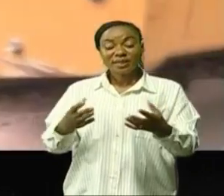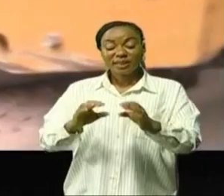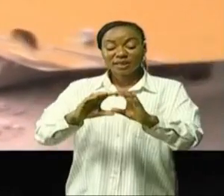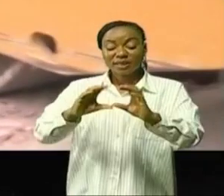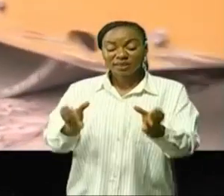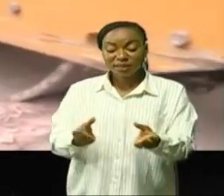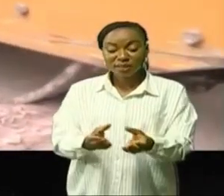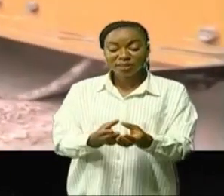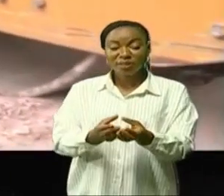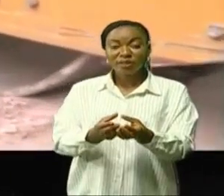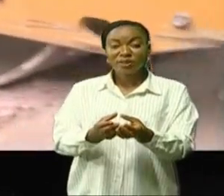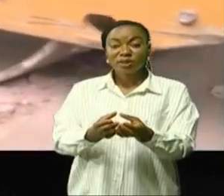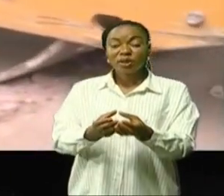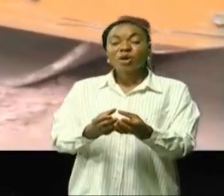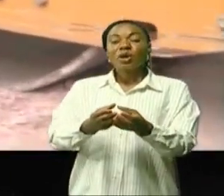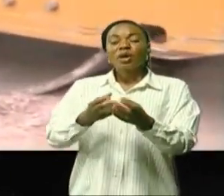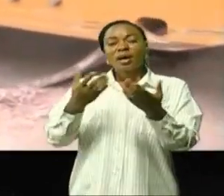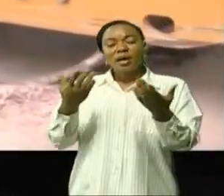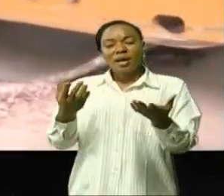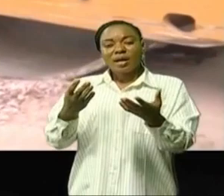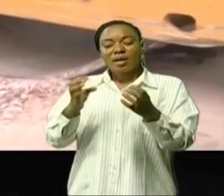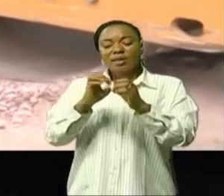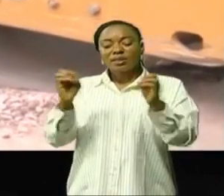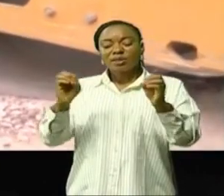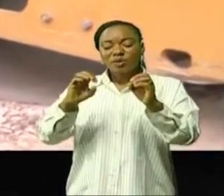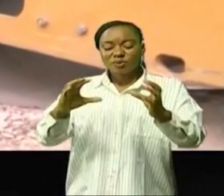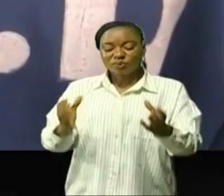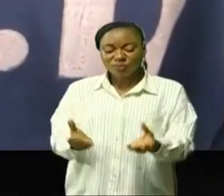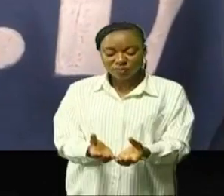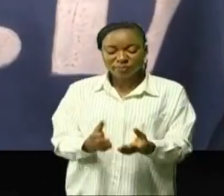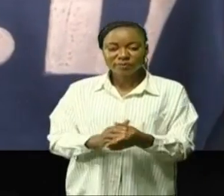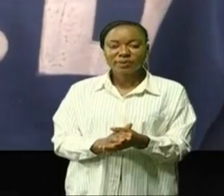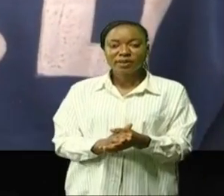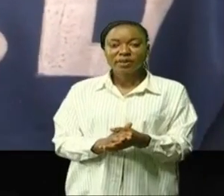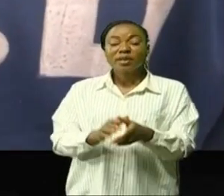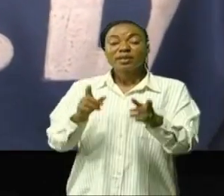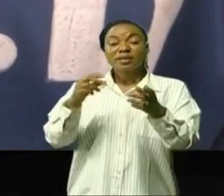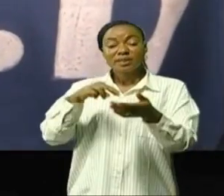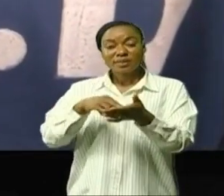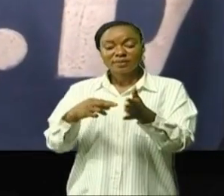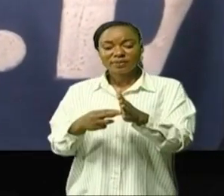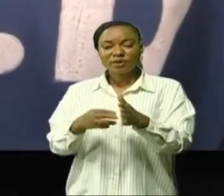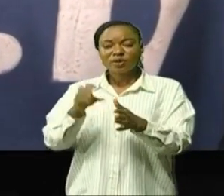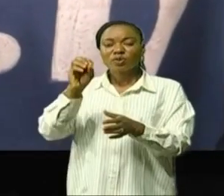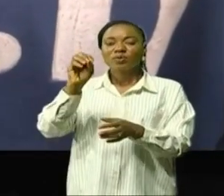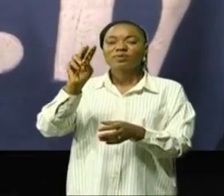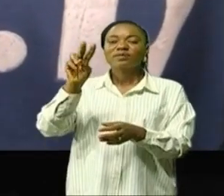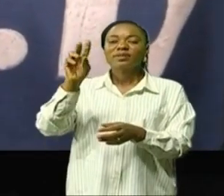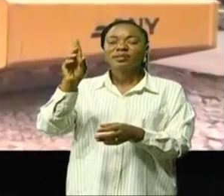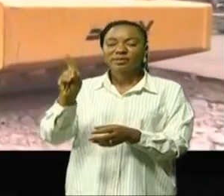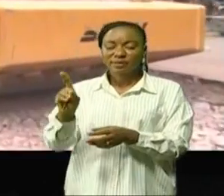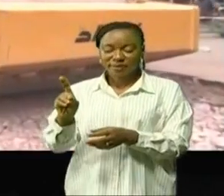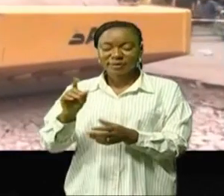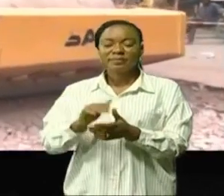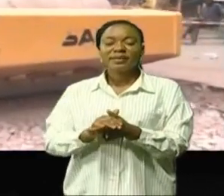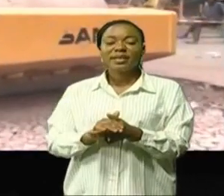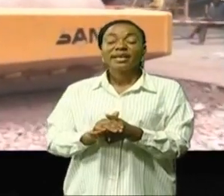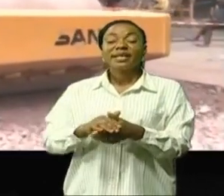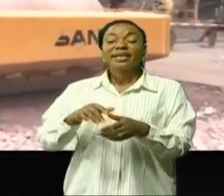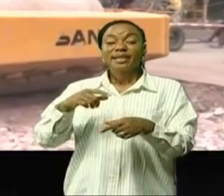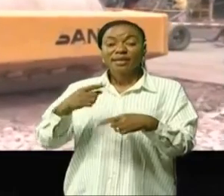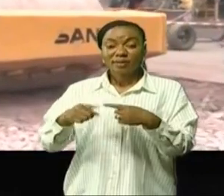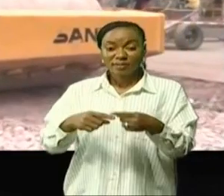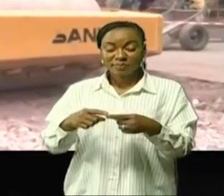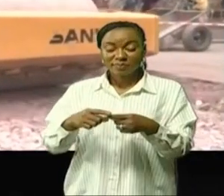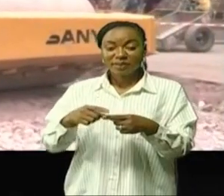lancée dernièrement par le gouvernement l'office de voies et de drainage OVD réhabilite quelques artères de points chauds de la capitale de